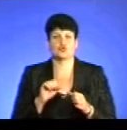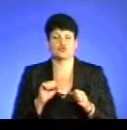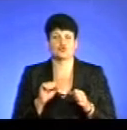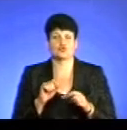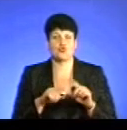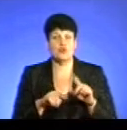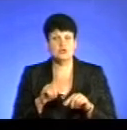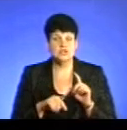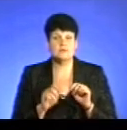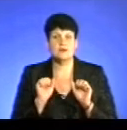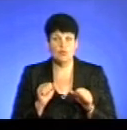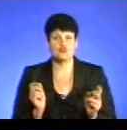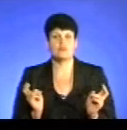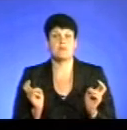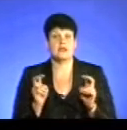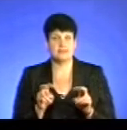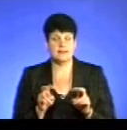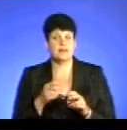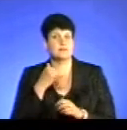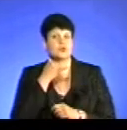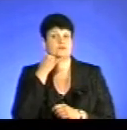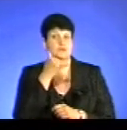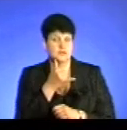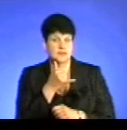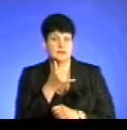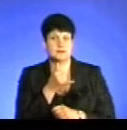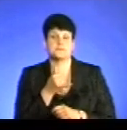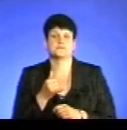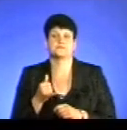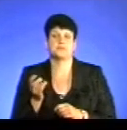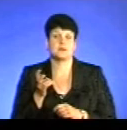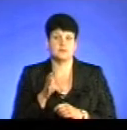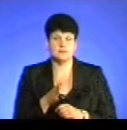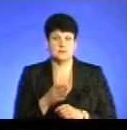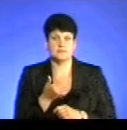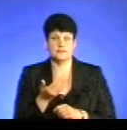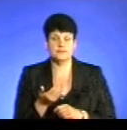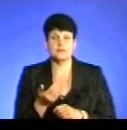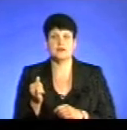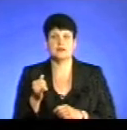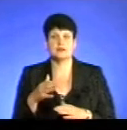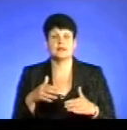прийти чи зателефонувати, чи перейти до нас, і ми надаємо